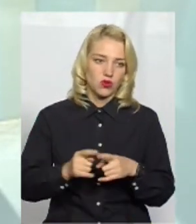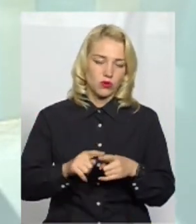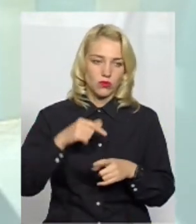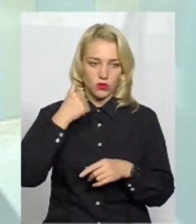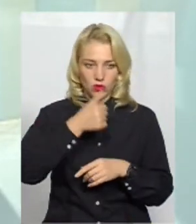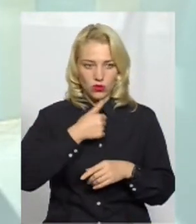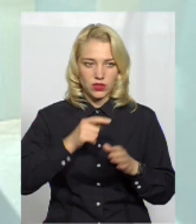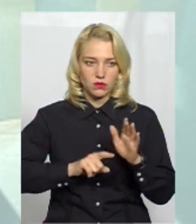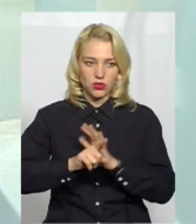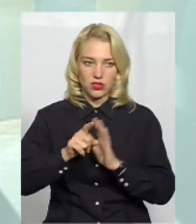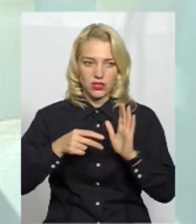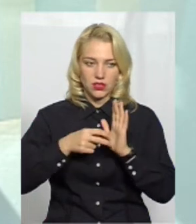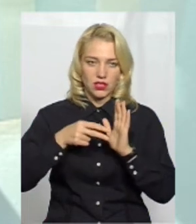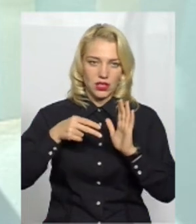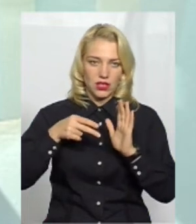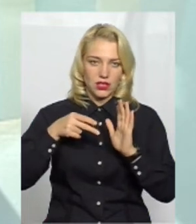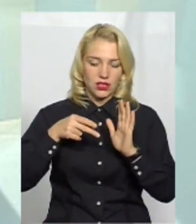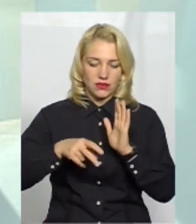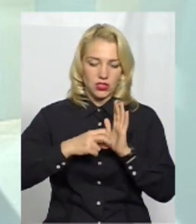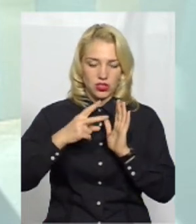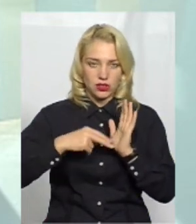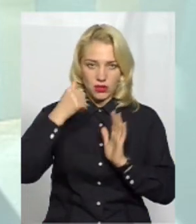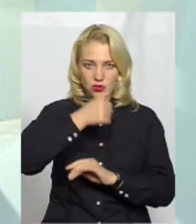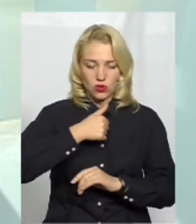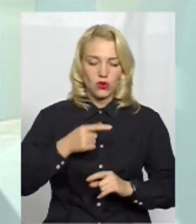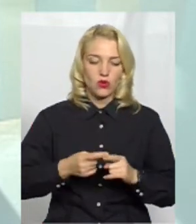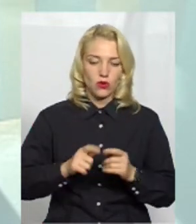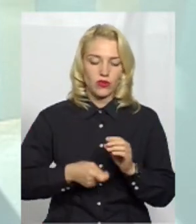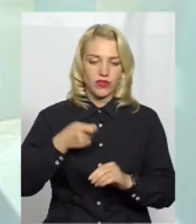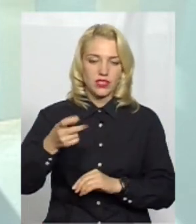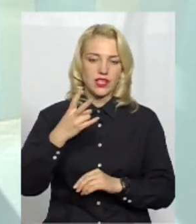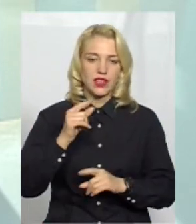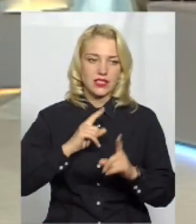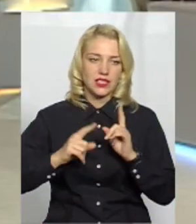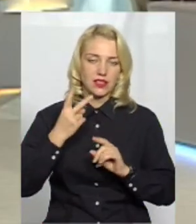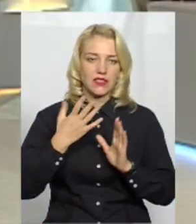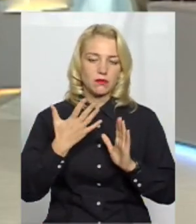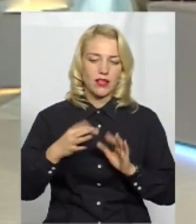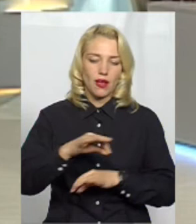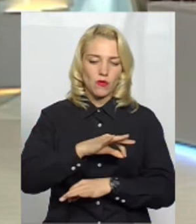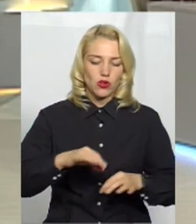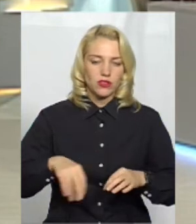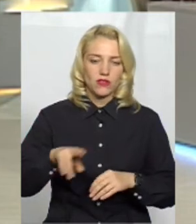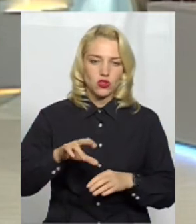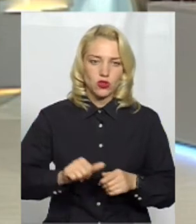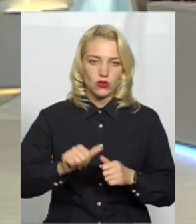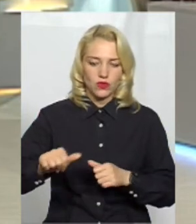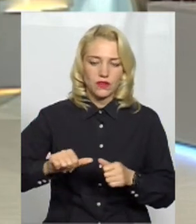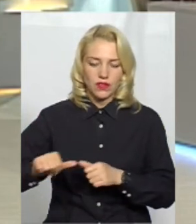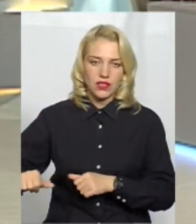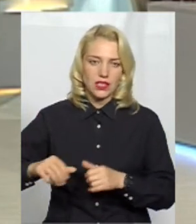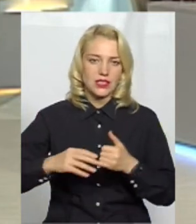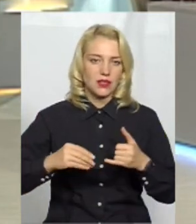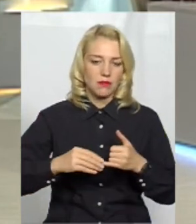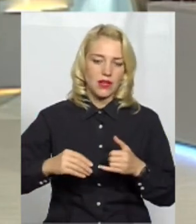році, починаючи з 17-го року, винесено на сесію 25 проєктів землеустрогу щодо відведення земельних ділянок